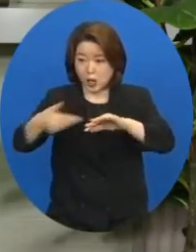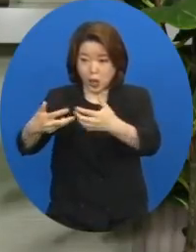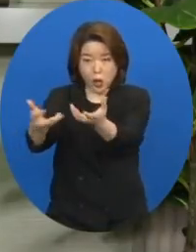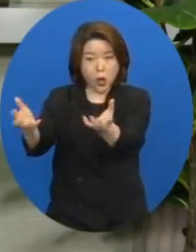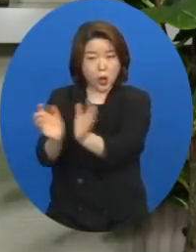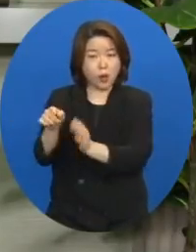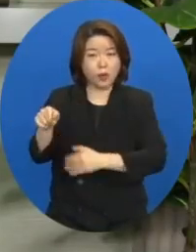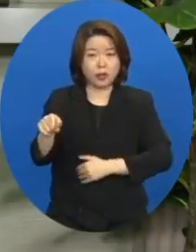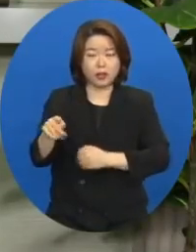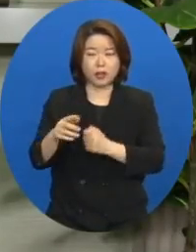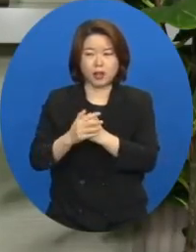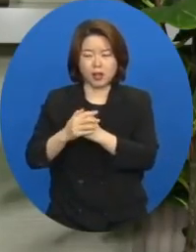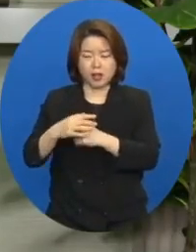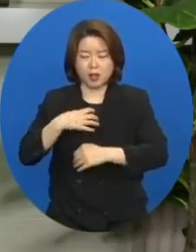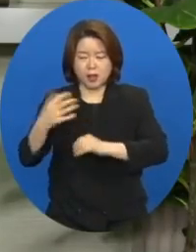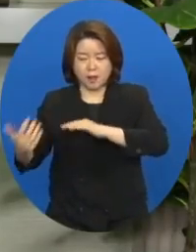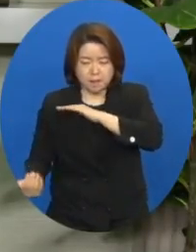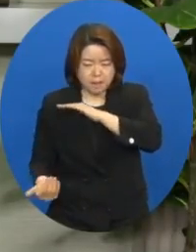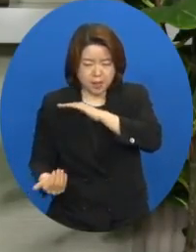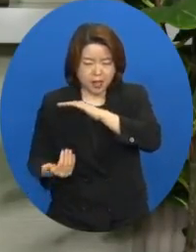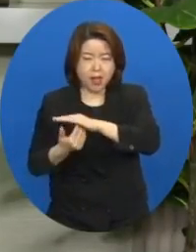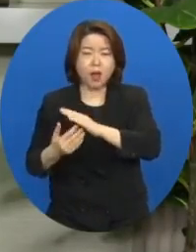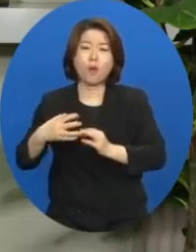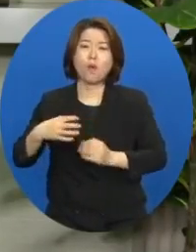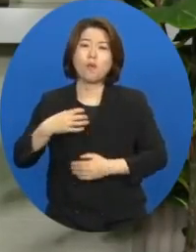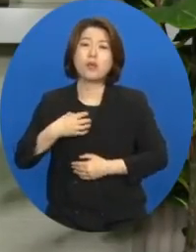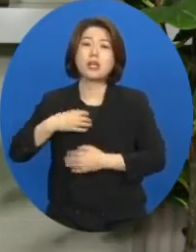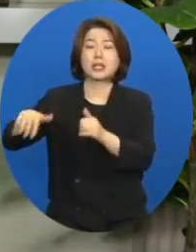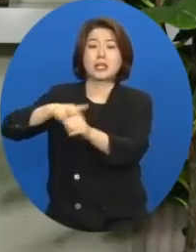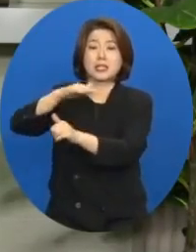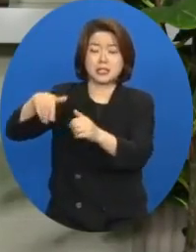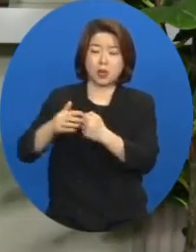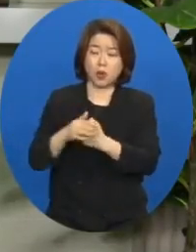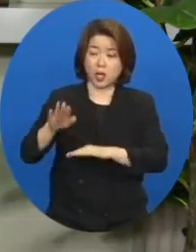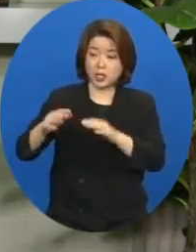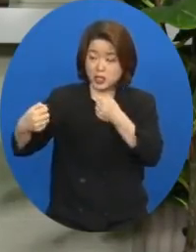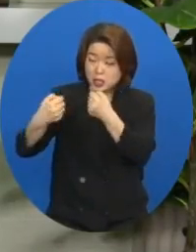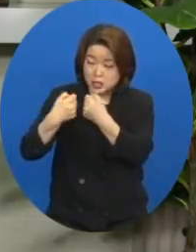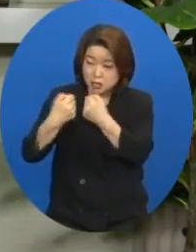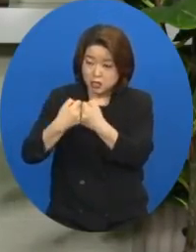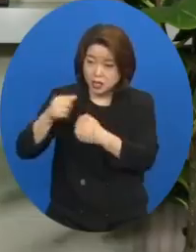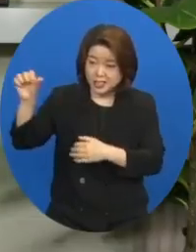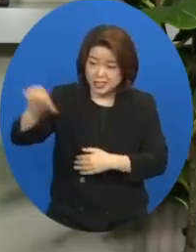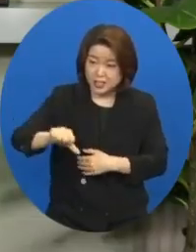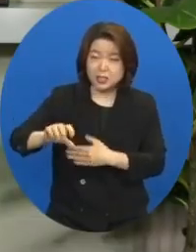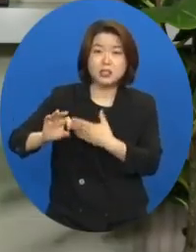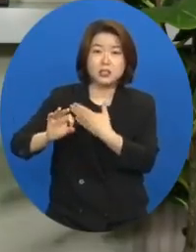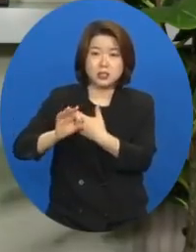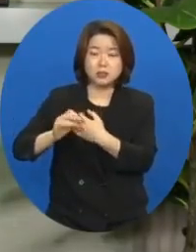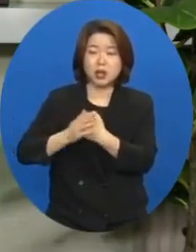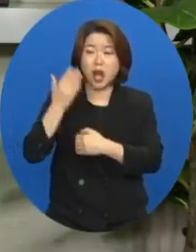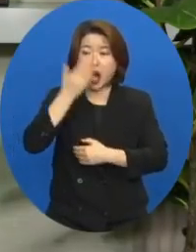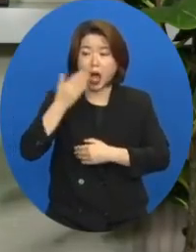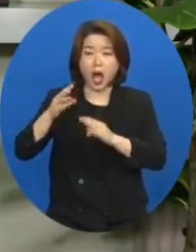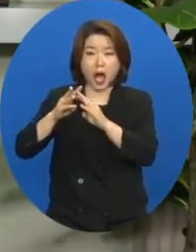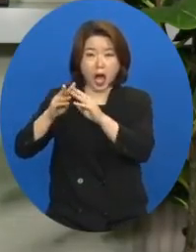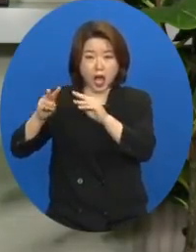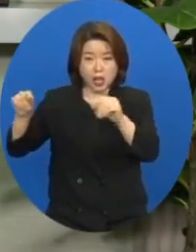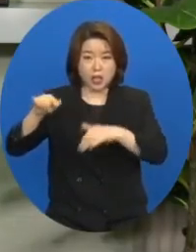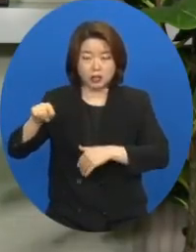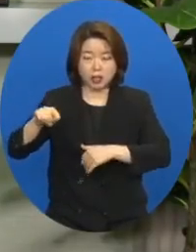절대절명의 위기 상황입니다. 이 전쟁에서 끝나지면 가나안은